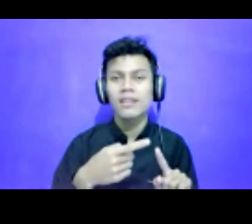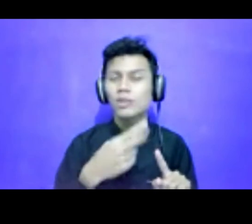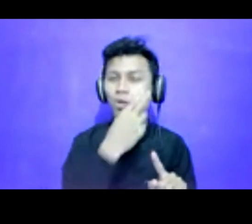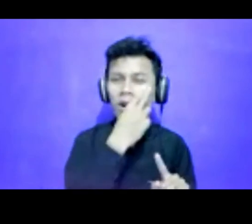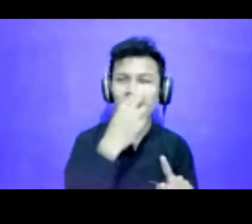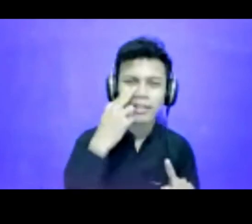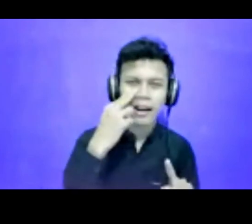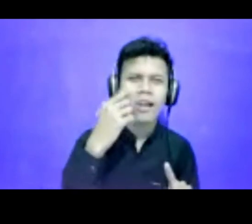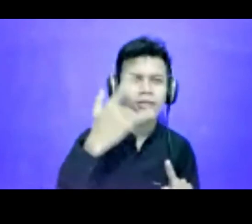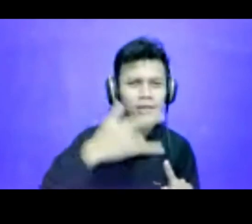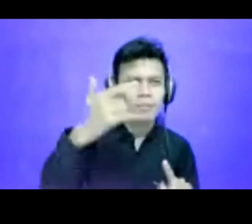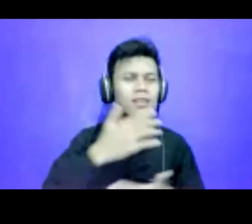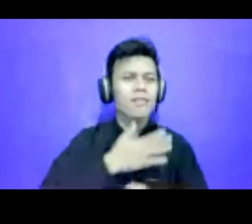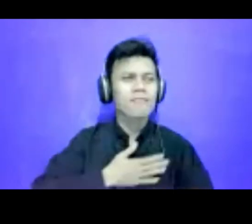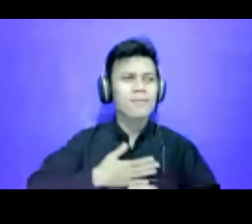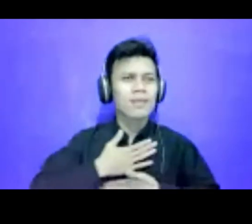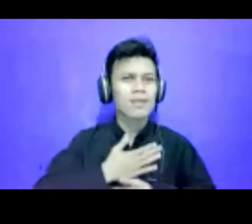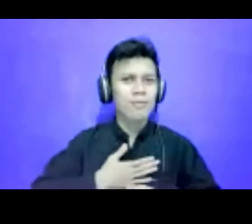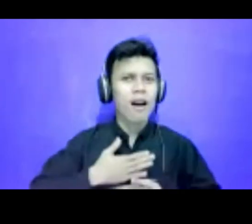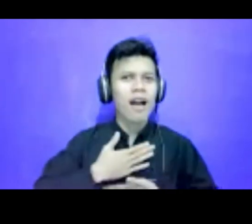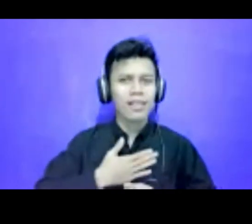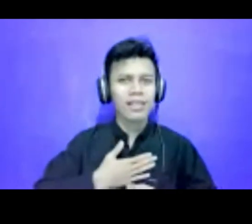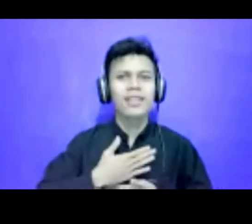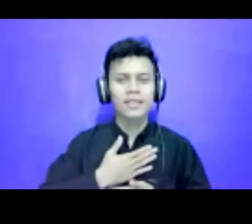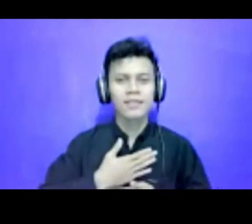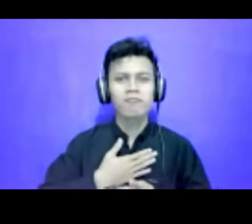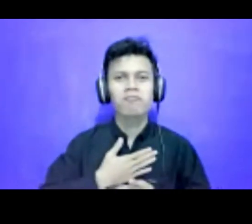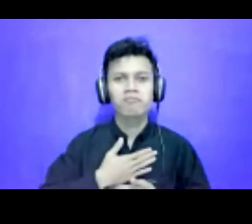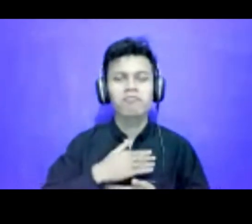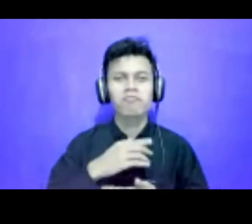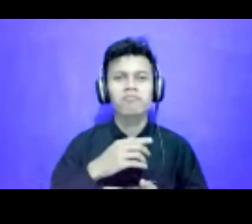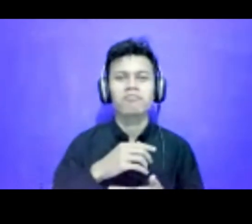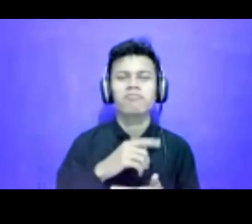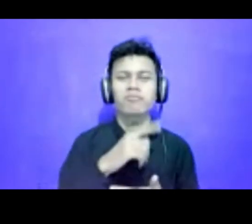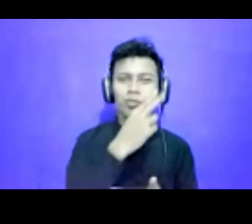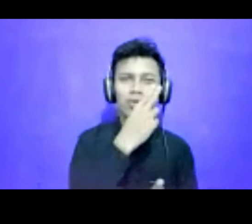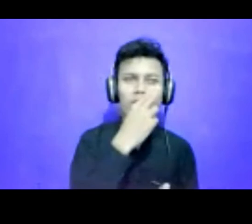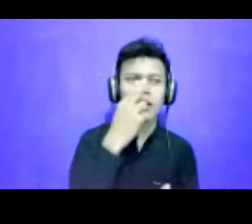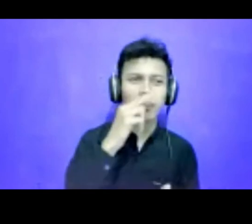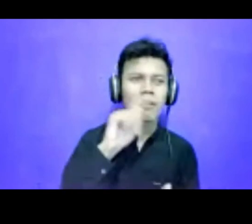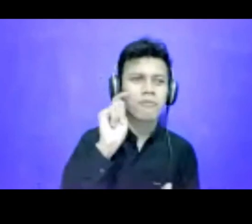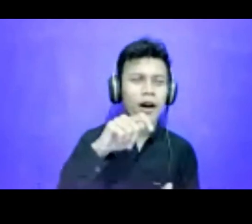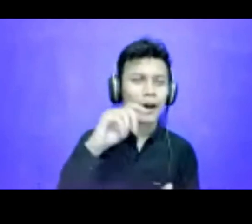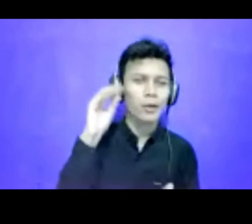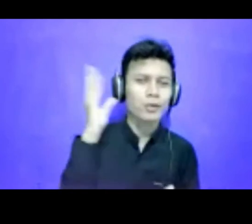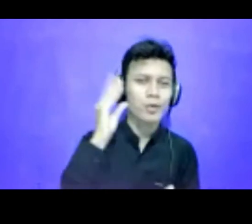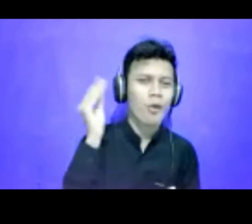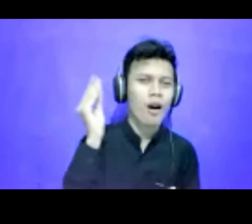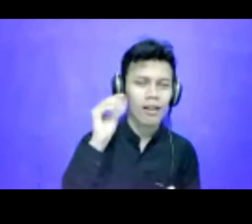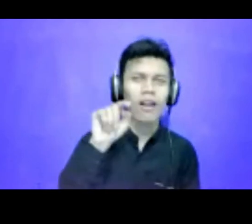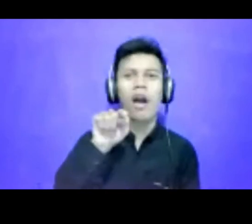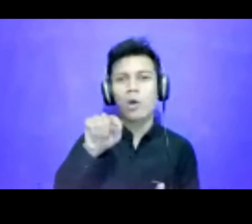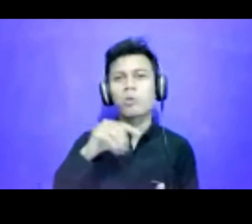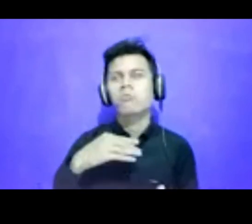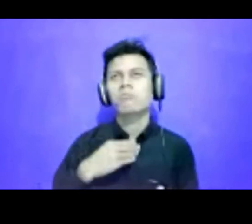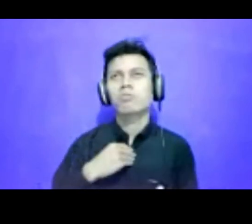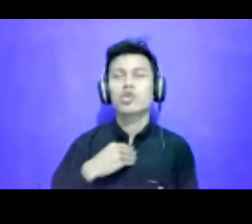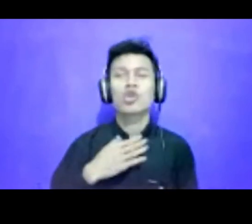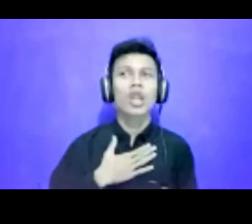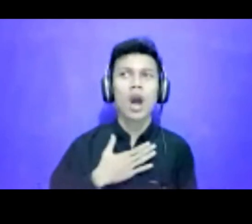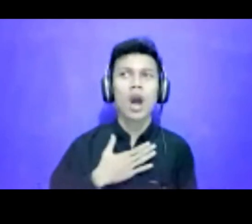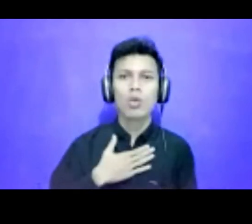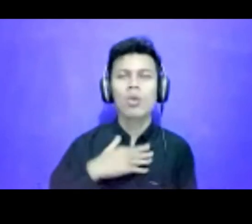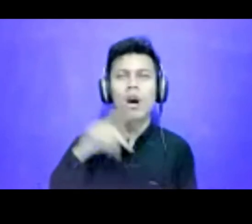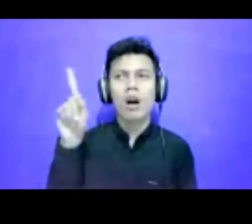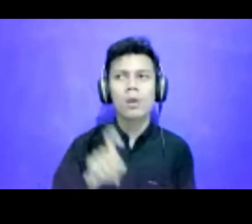tunanetra, supaya bisa dinikmati juga mereka dalam bentuk suara. Nah, itu, menurutku, harus ada ini ya, harus ada